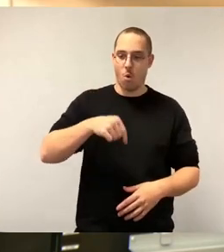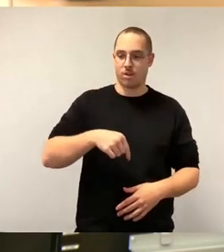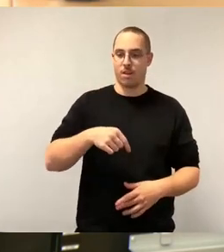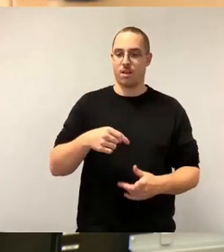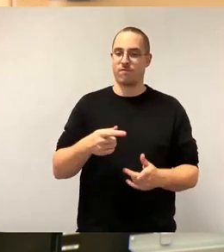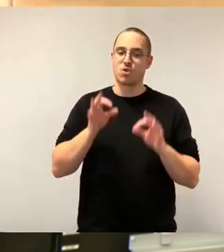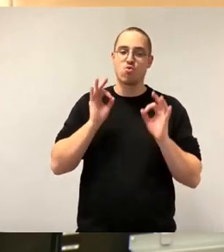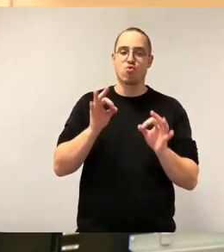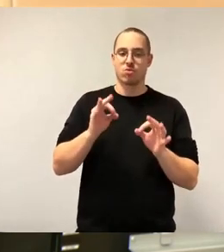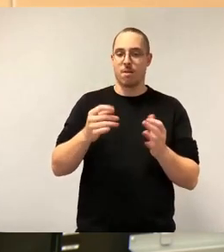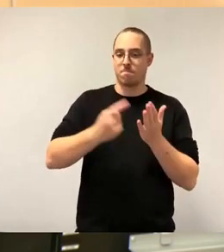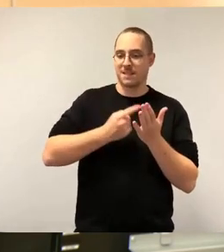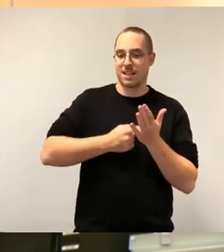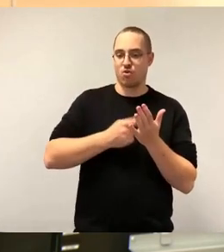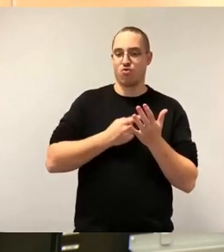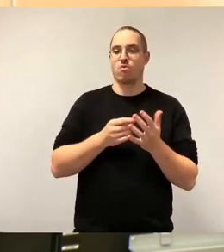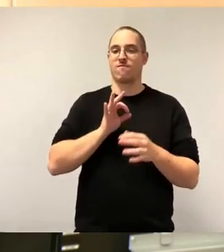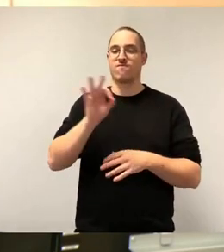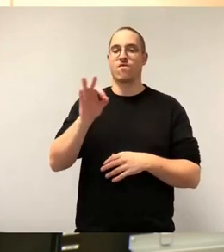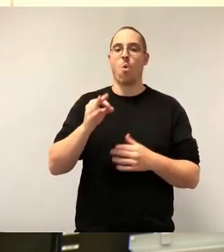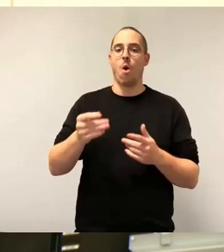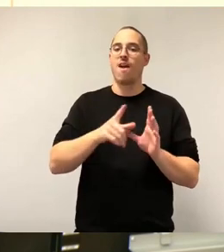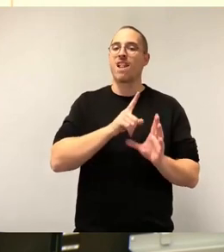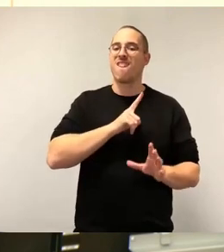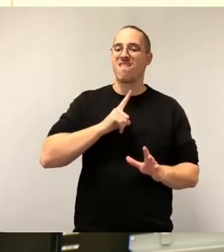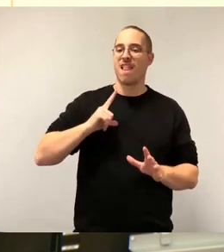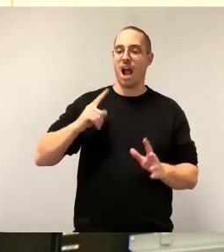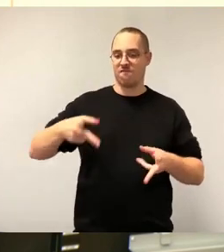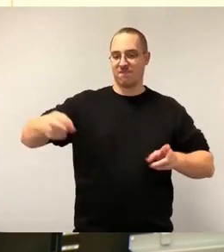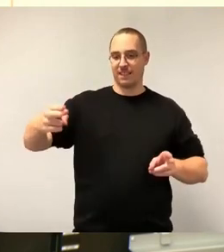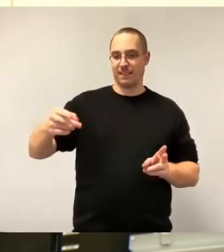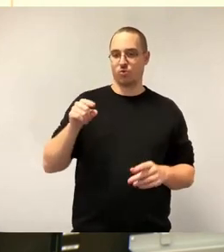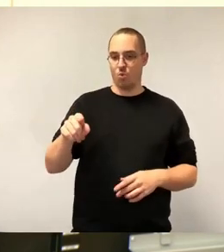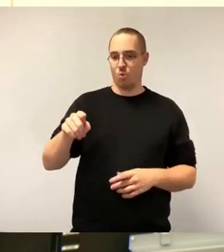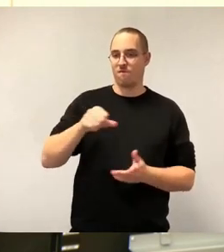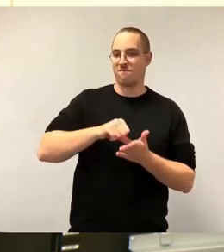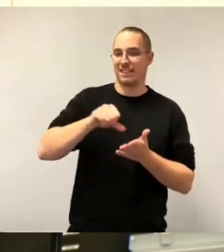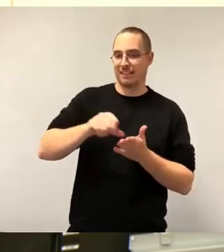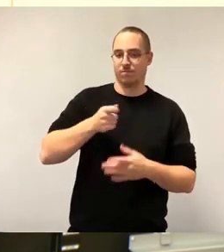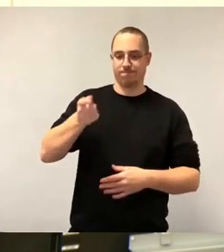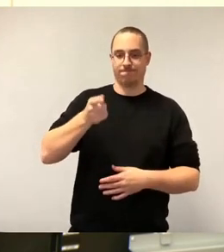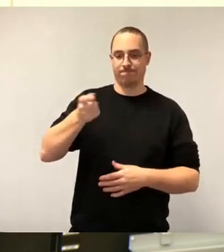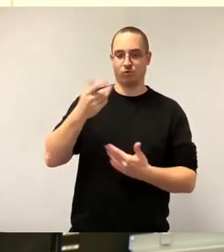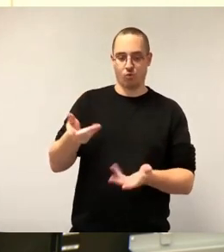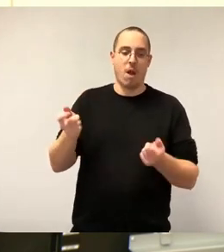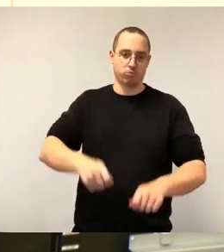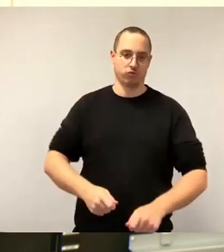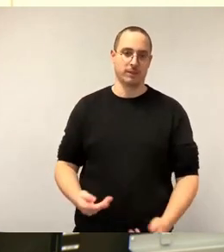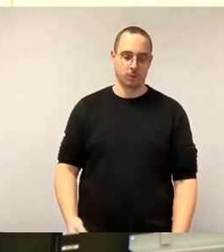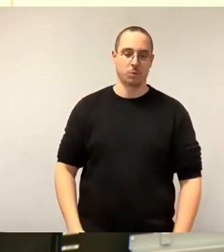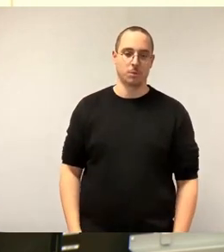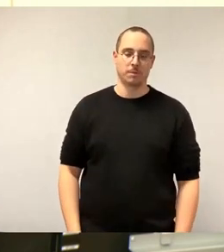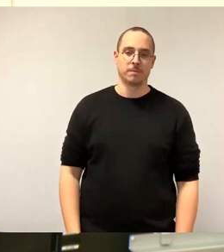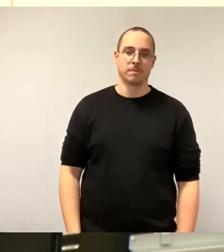Langfristfinanzierung abschließen zu können. Das sollten wir unbedingt nutzen. Aufgrund der letztmalig für die WED